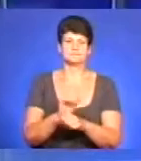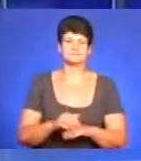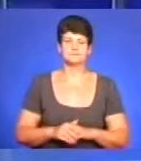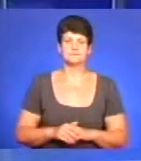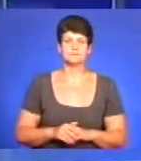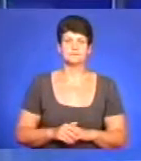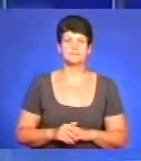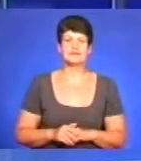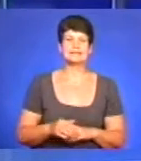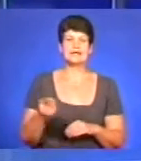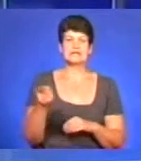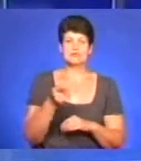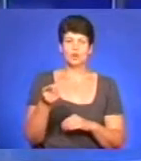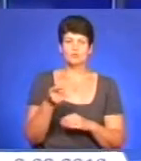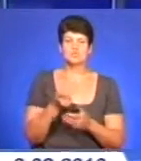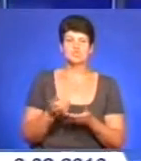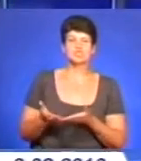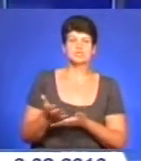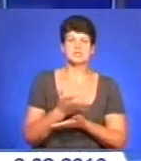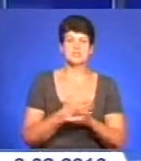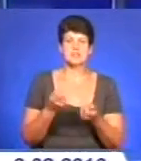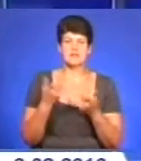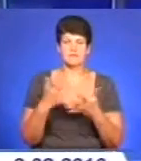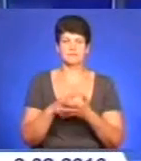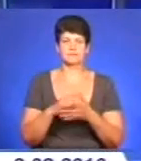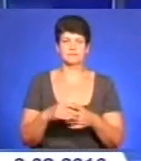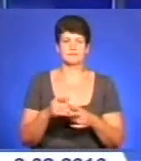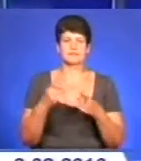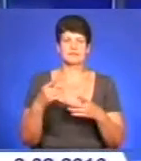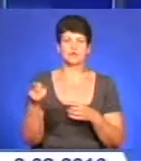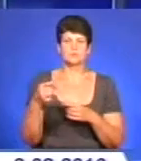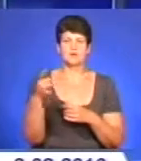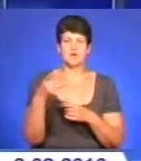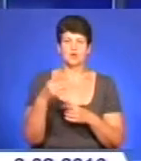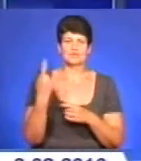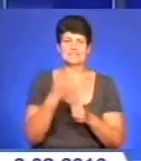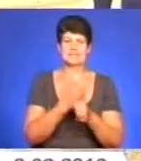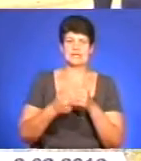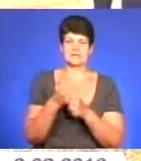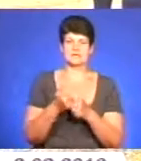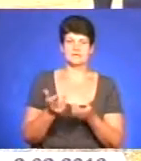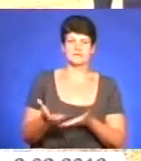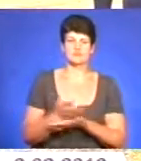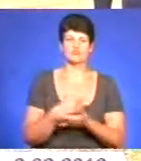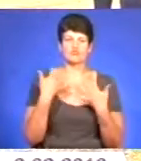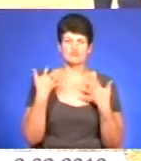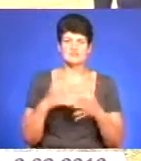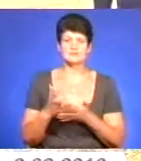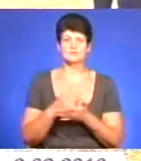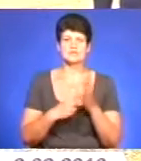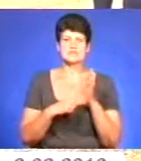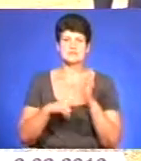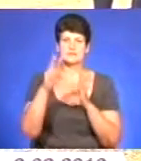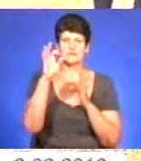На Тернопільщині жнива у розполі. Тернопільський район – один з лідерів за темпами збору врожаю. Тут уже зібрано понад 70